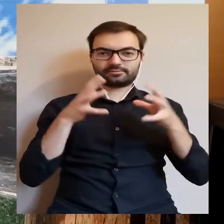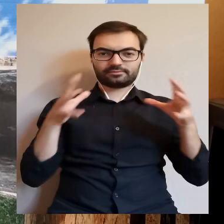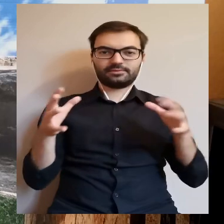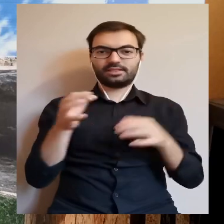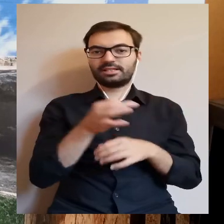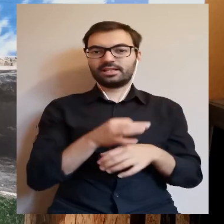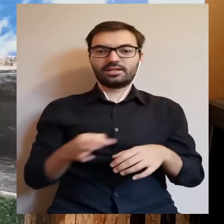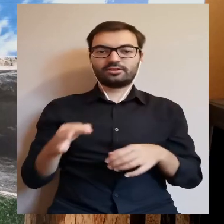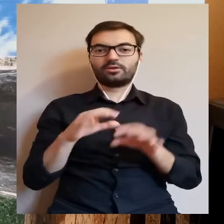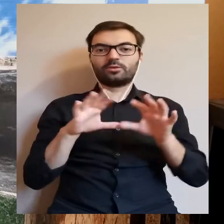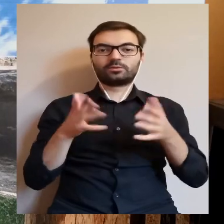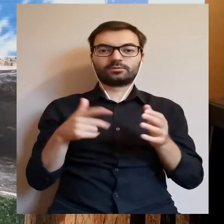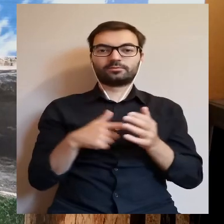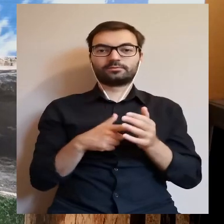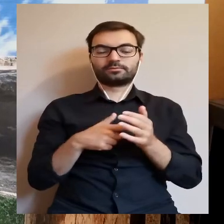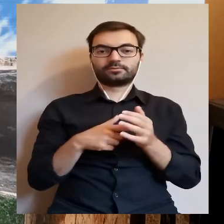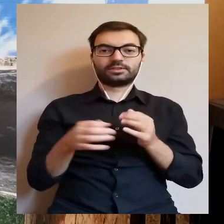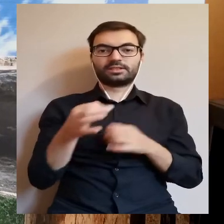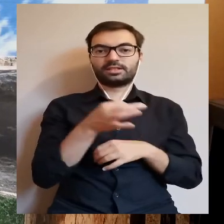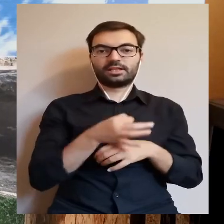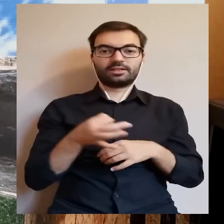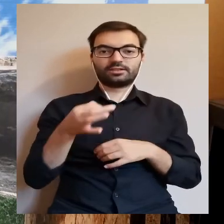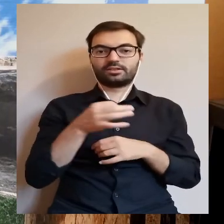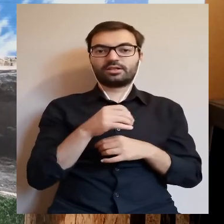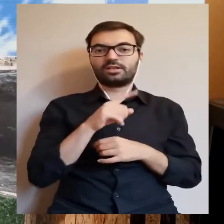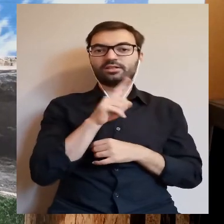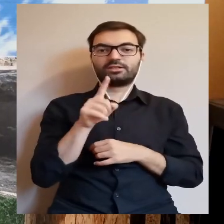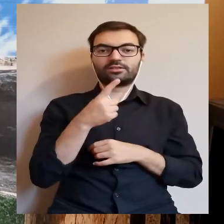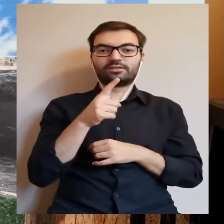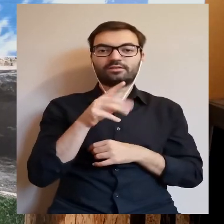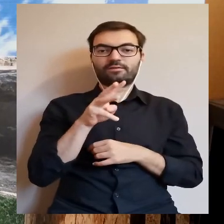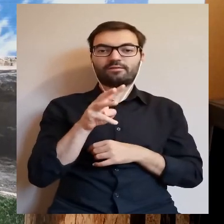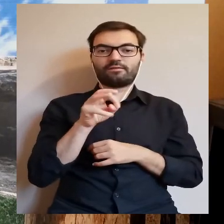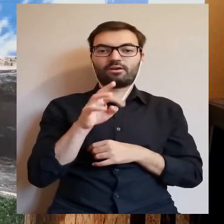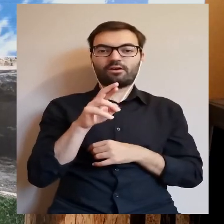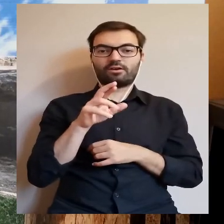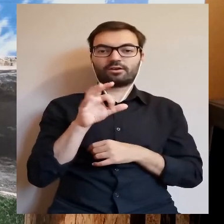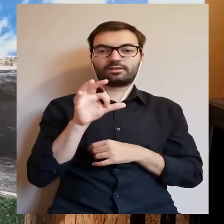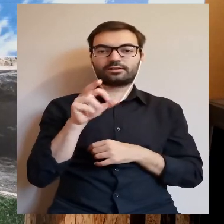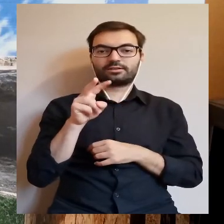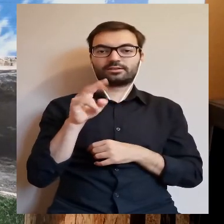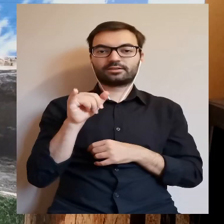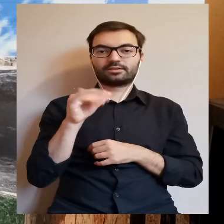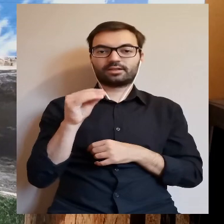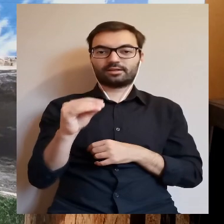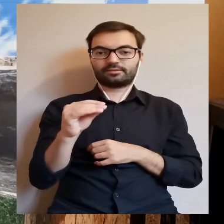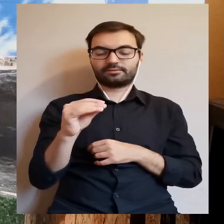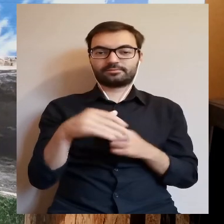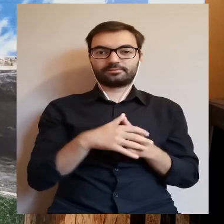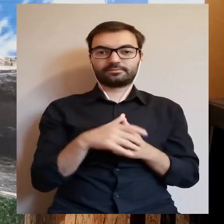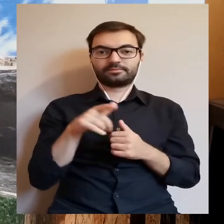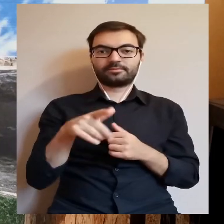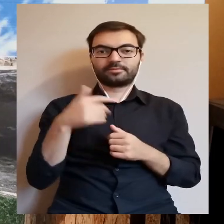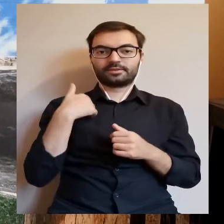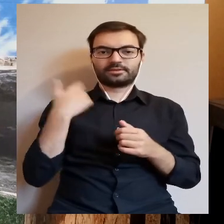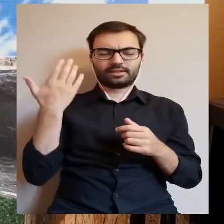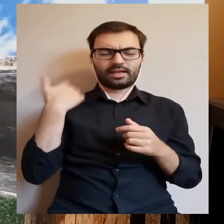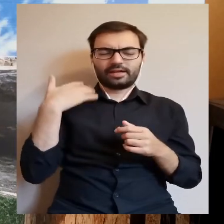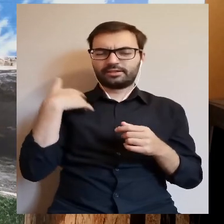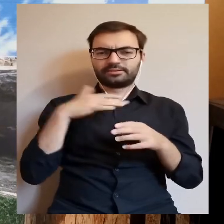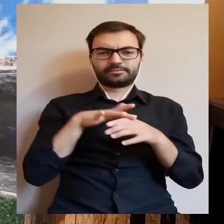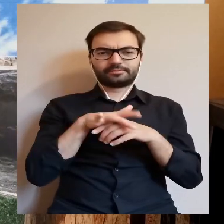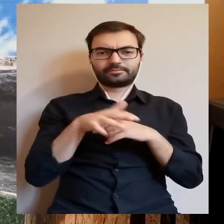Pojezieża Gostynińskiego, czyli Jezioro Zdworskie, ze słynną koszelówką, gdzie niegdyś była